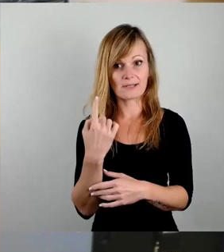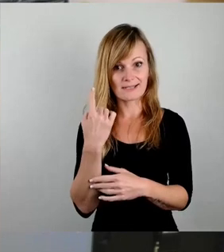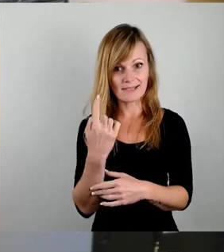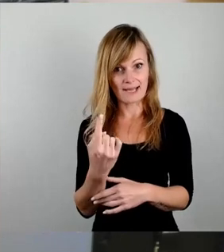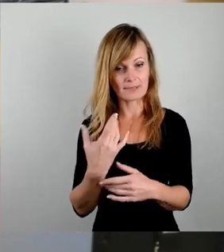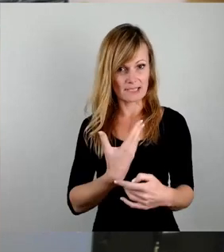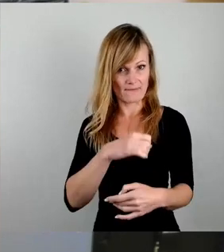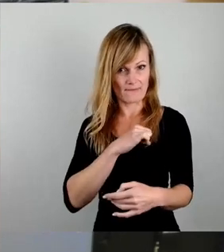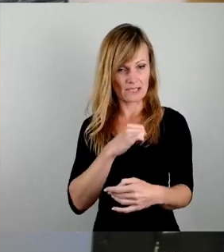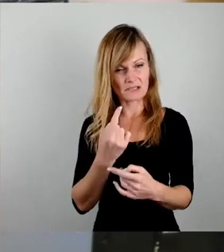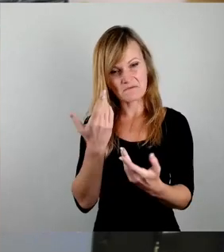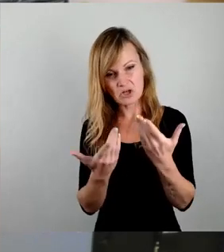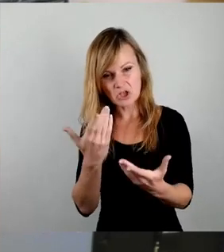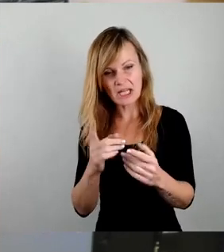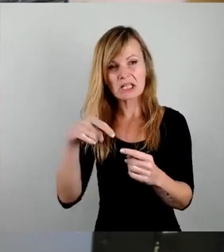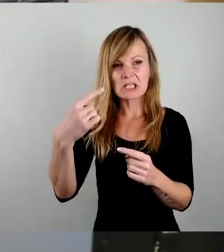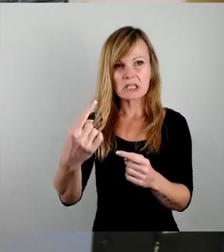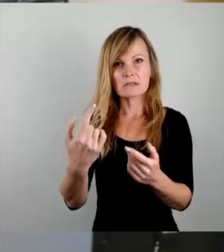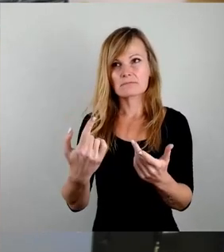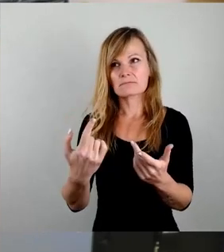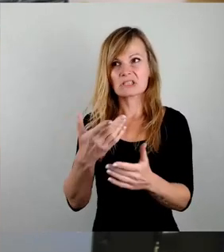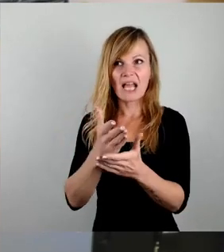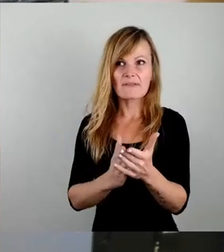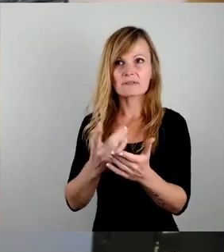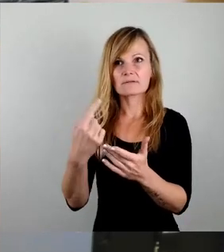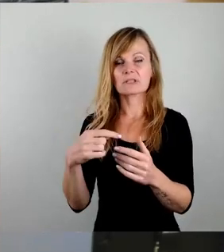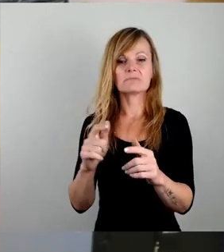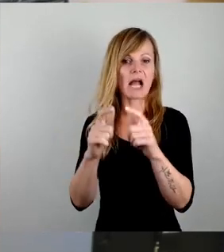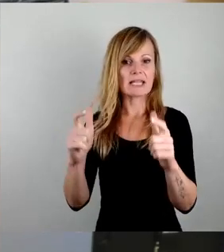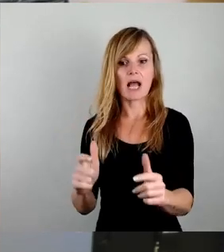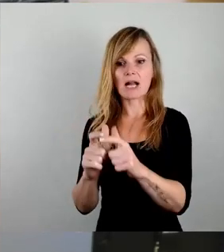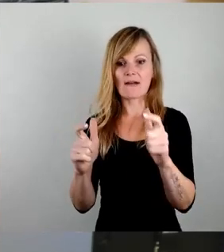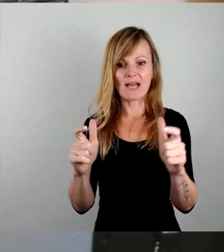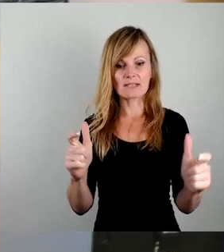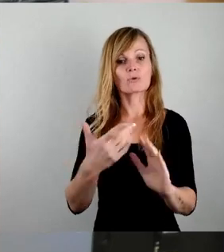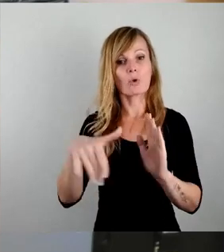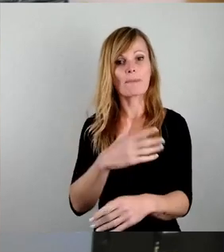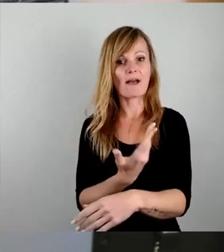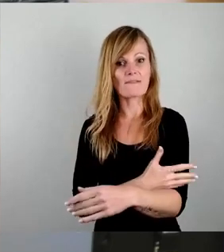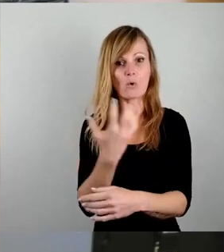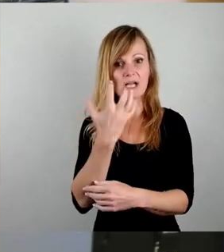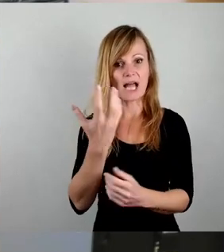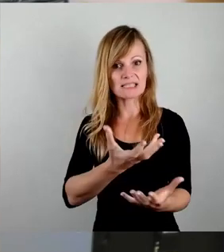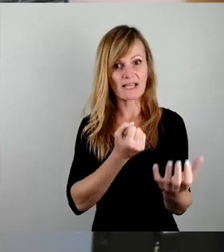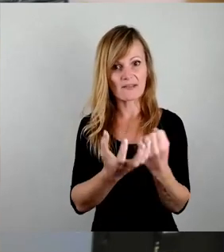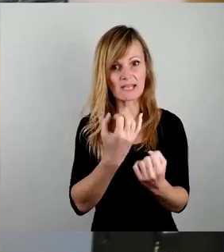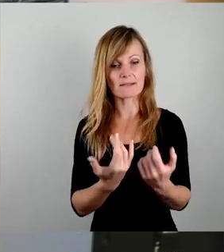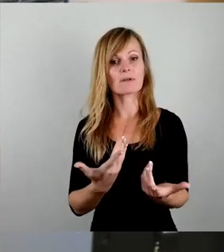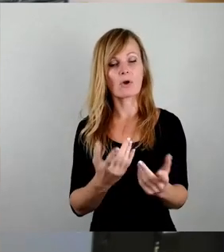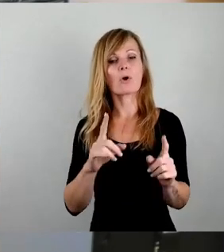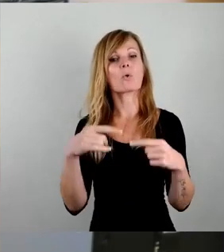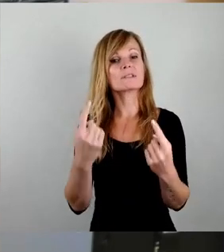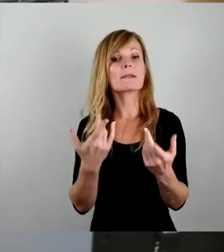Prinzip wahrscheinlich demnächst die Anlage erweitern, noch mehr Faulgas gewinnen und kann dann in Umständen ihren